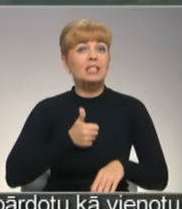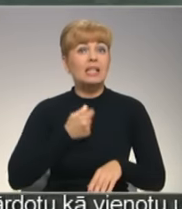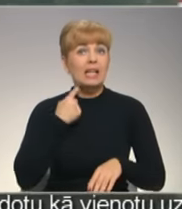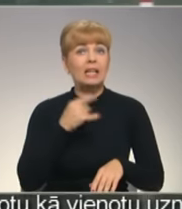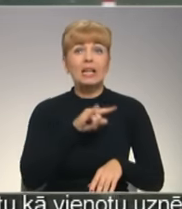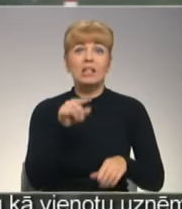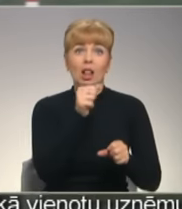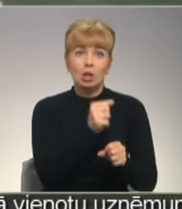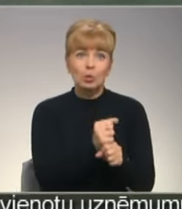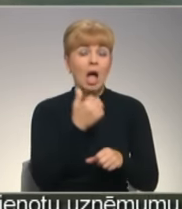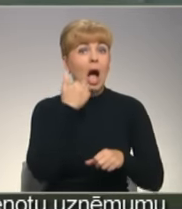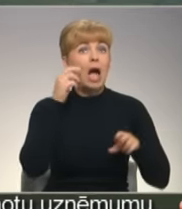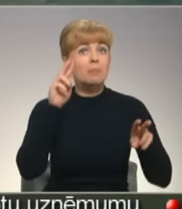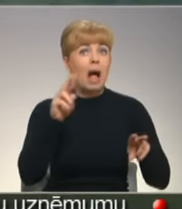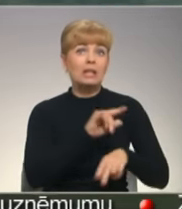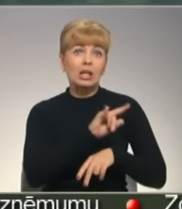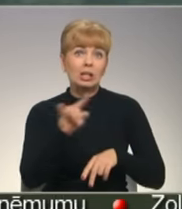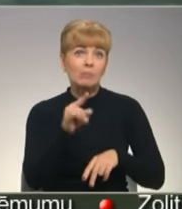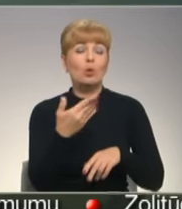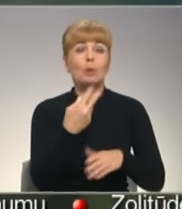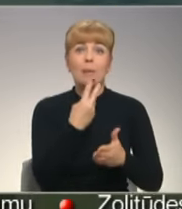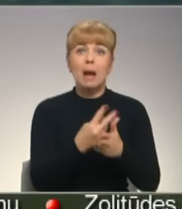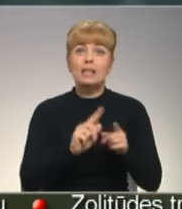bija paredzēts reizes cīriķi, veica avārijas nosēšanos. dēpāc!